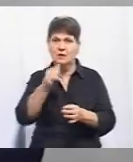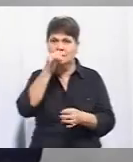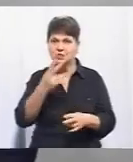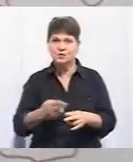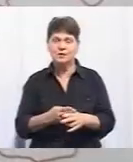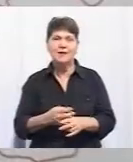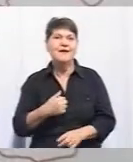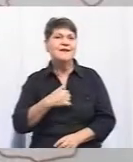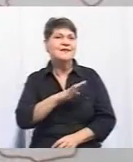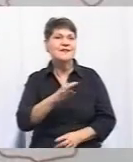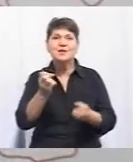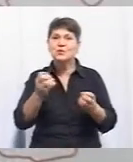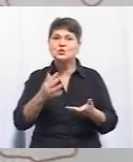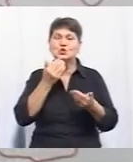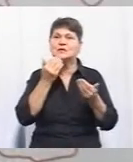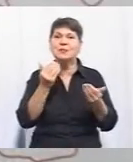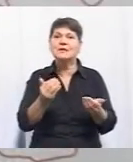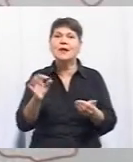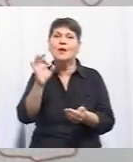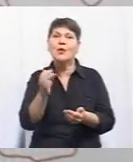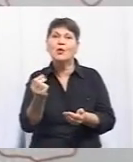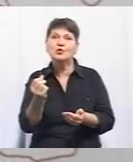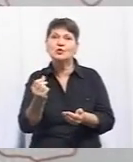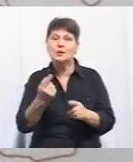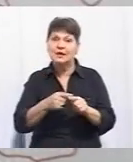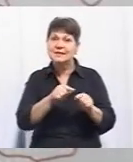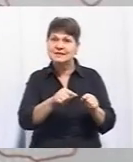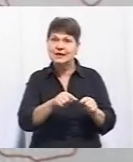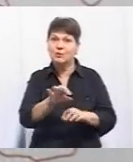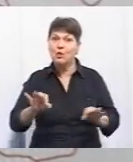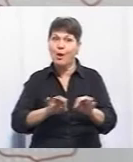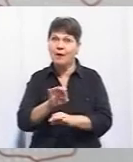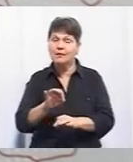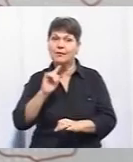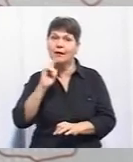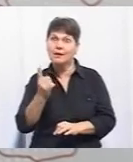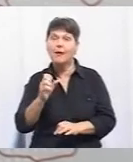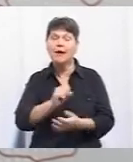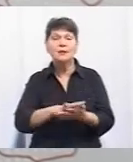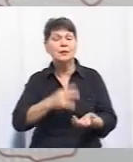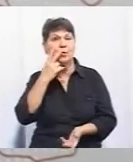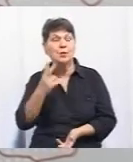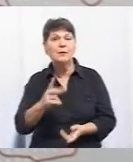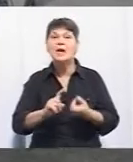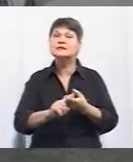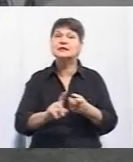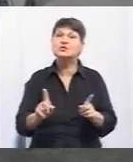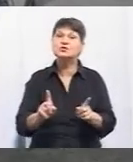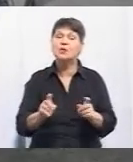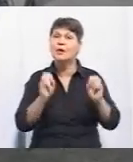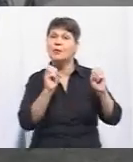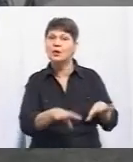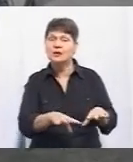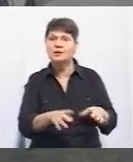просто так запитала про гроші. Ви сказали, що цей проєкт на рік, а далі побачите, так? Від чого це буде залежати? Підете ви чи залишите, що хтось